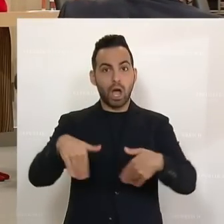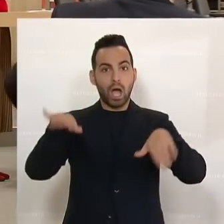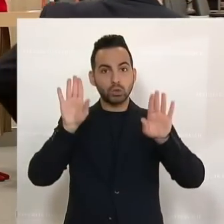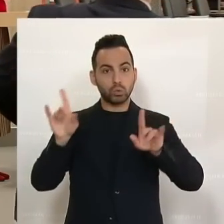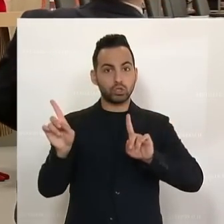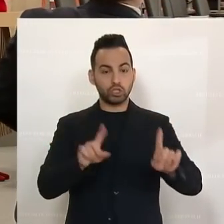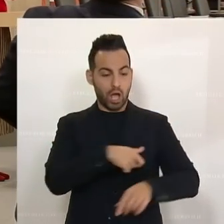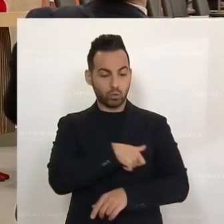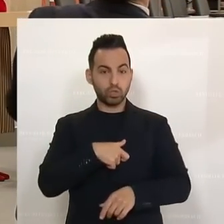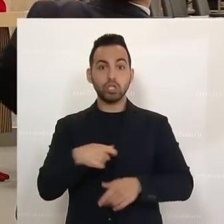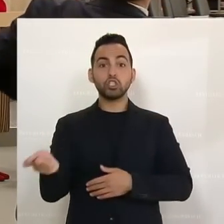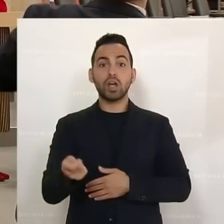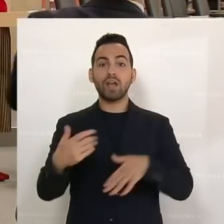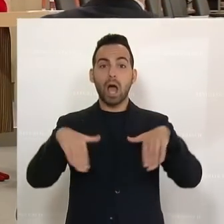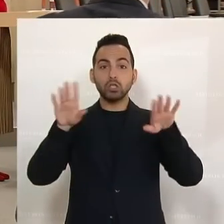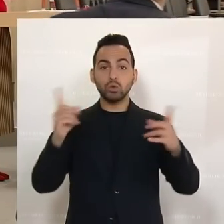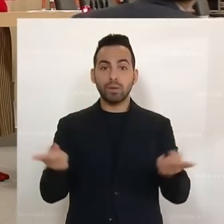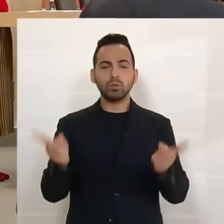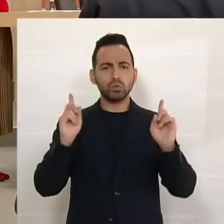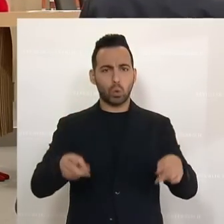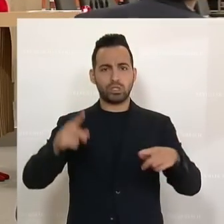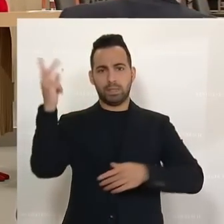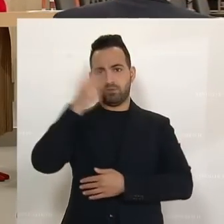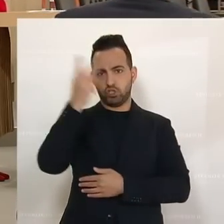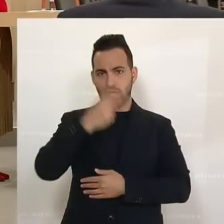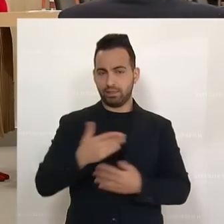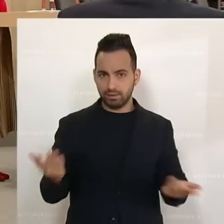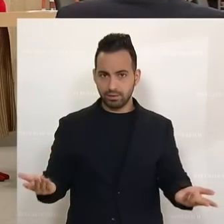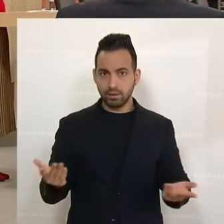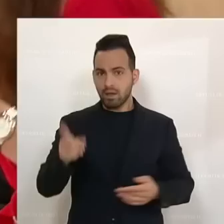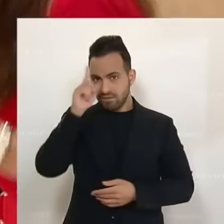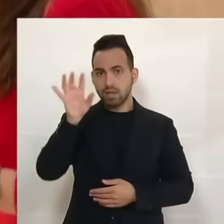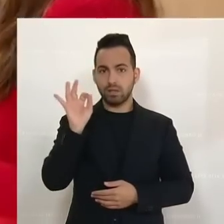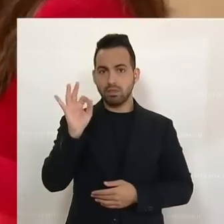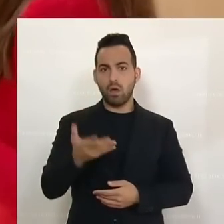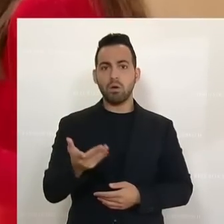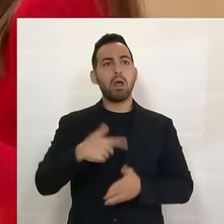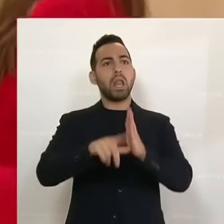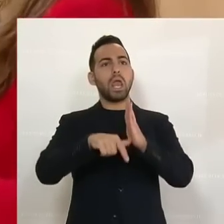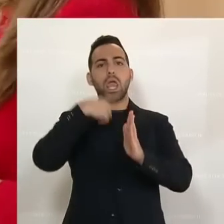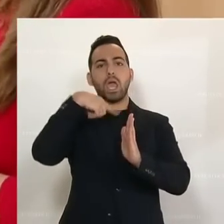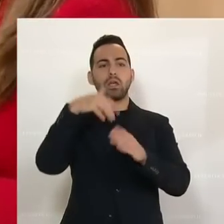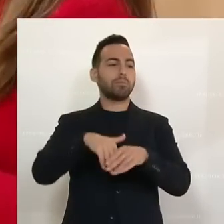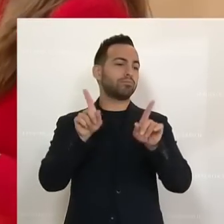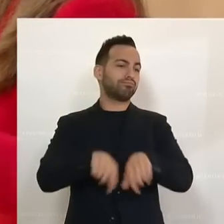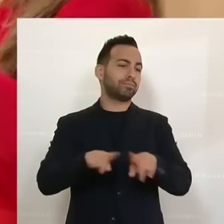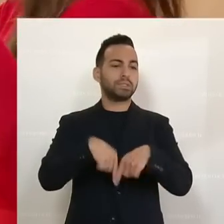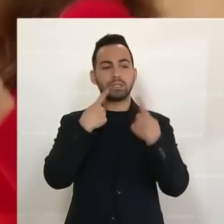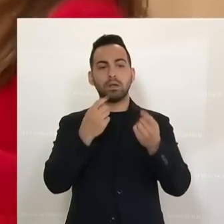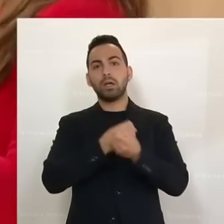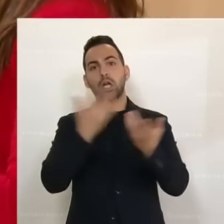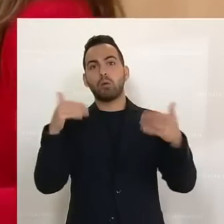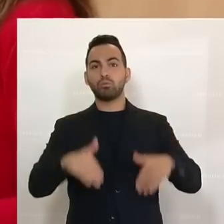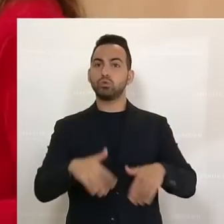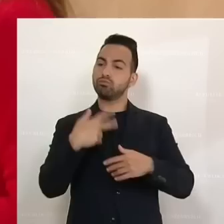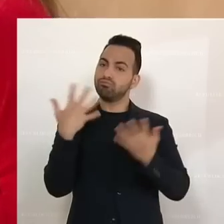straffällige Asylwerber, das sollte selbstverständlich sein. Sie wissen genau, das ist eine leere Floskel. Sie sagen ja auch immer, das muss natürlich nur